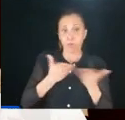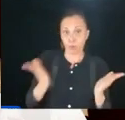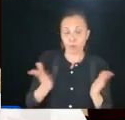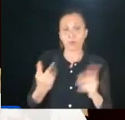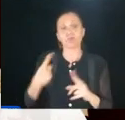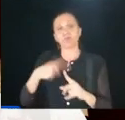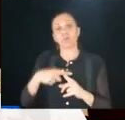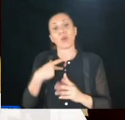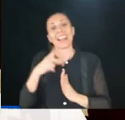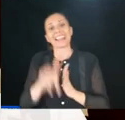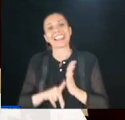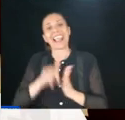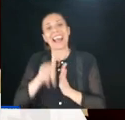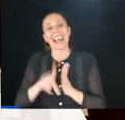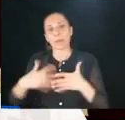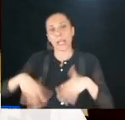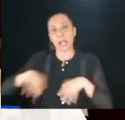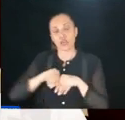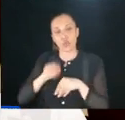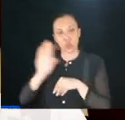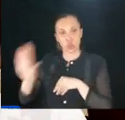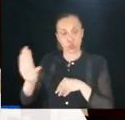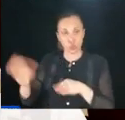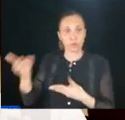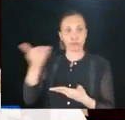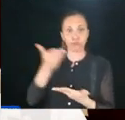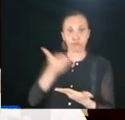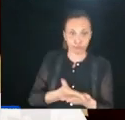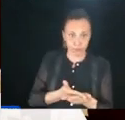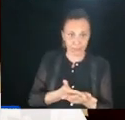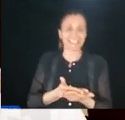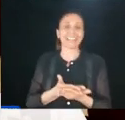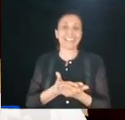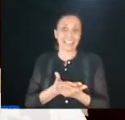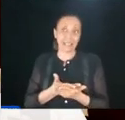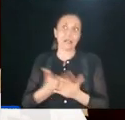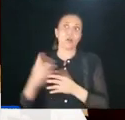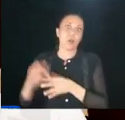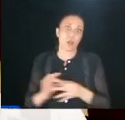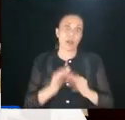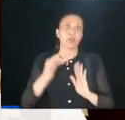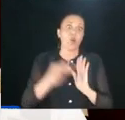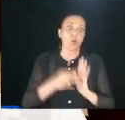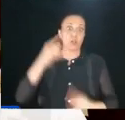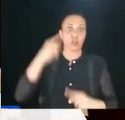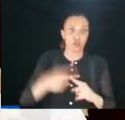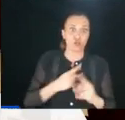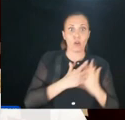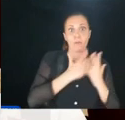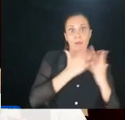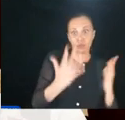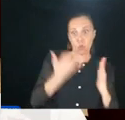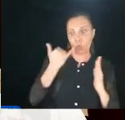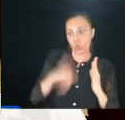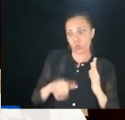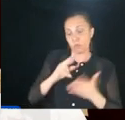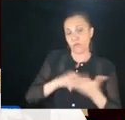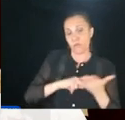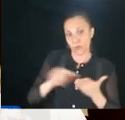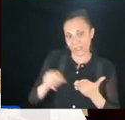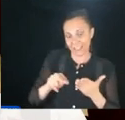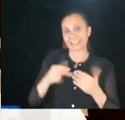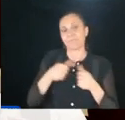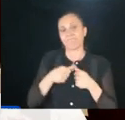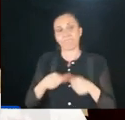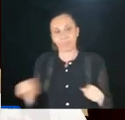il dibattito pubblico, una delibera della Giunta che praticamente dà, ovviamente sulla base degli ordini del giorno di maggioranza, l'ultimo